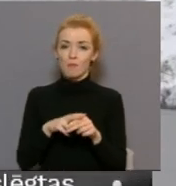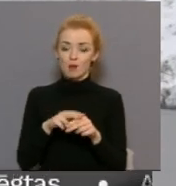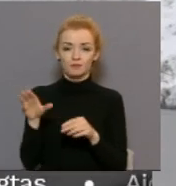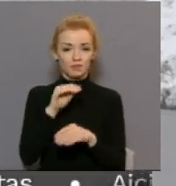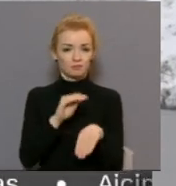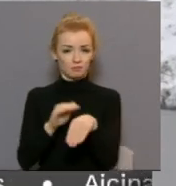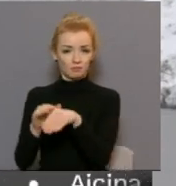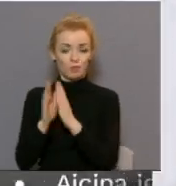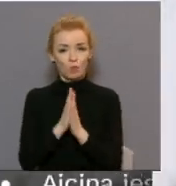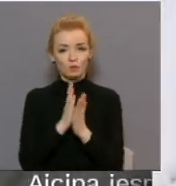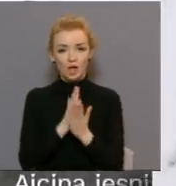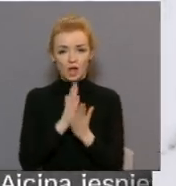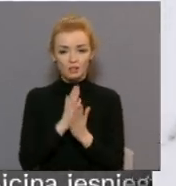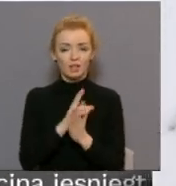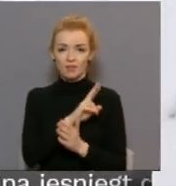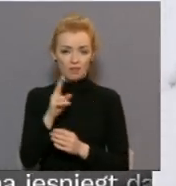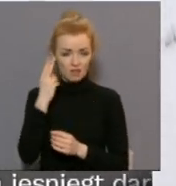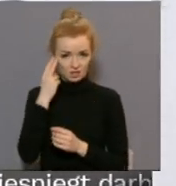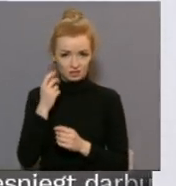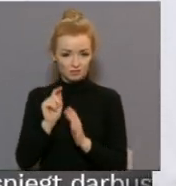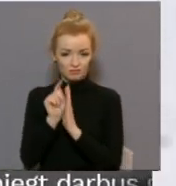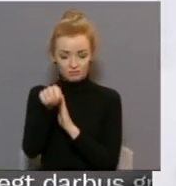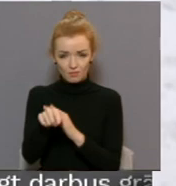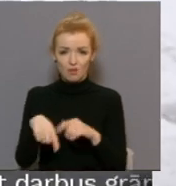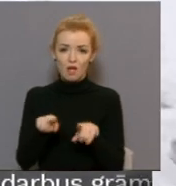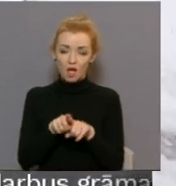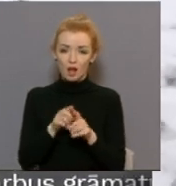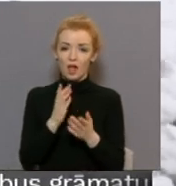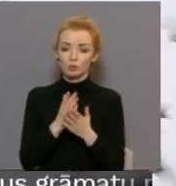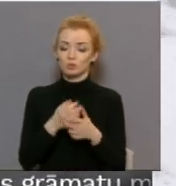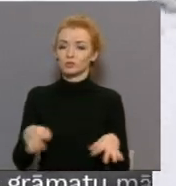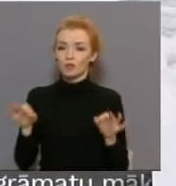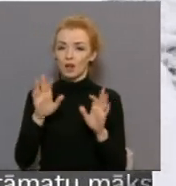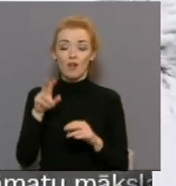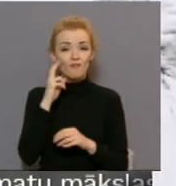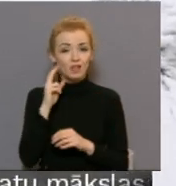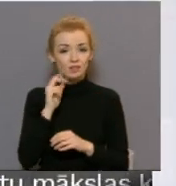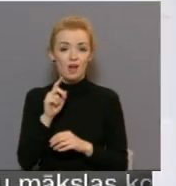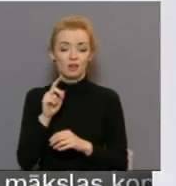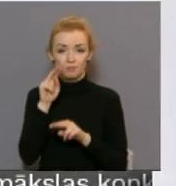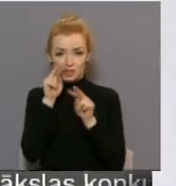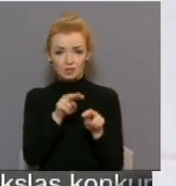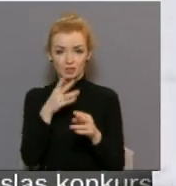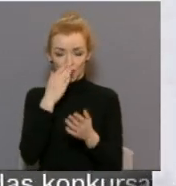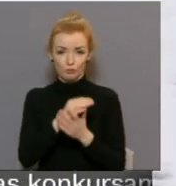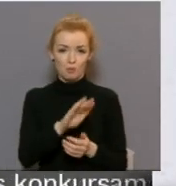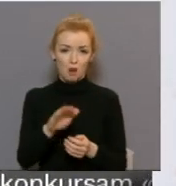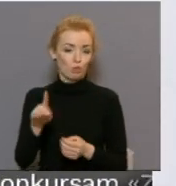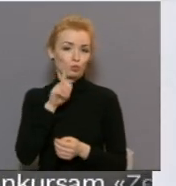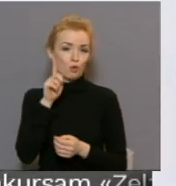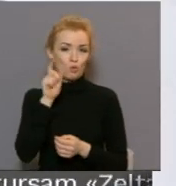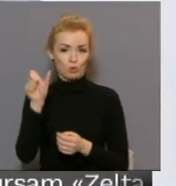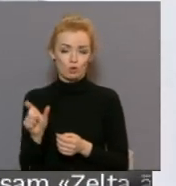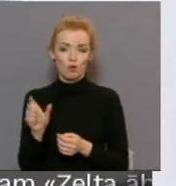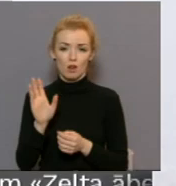aicīna iedzīvotājs būtu līdzatbildīgiem neriskēt ar savu veselību un dzīvību, kā arī esot svarīgi, lai vecāki jaunieši un bērns pieskatīt, lai varētu izvairīties